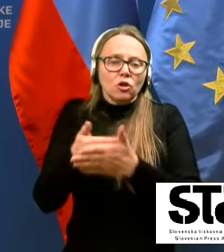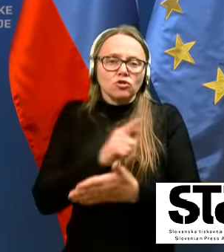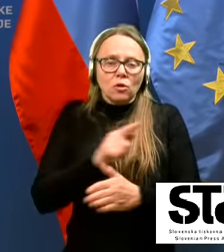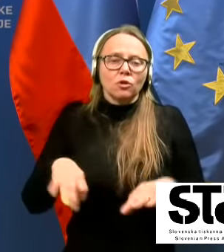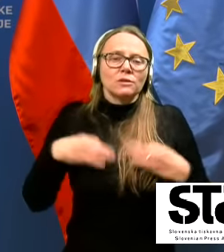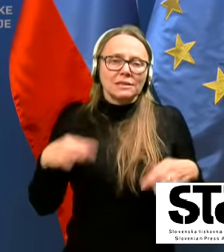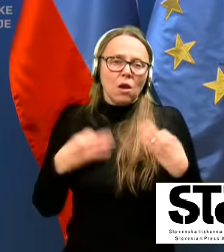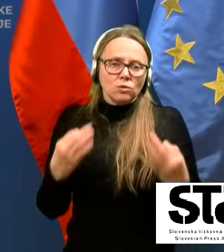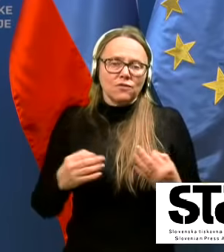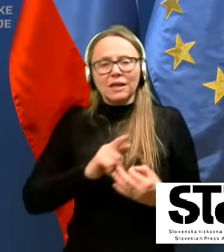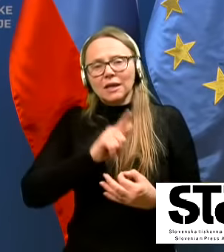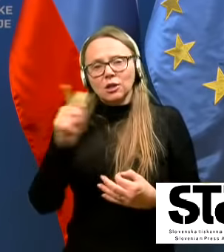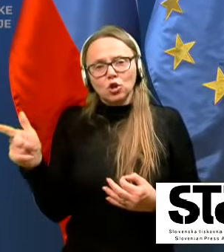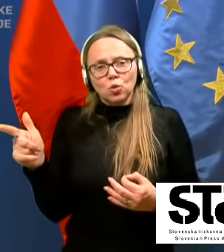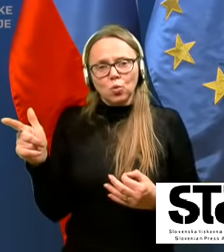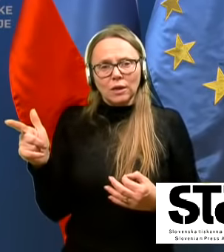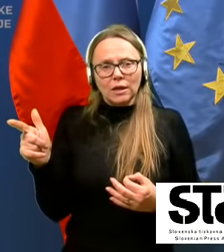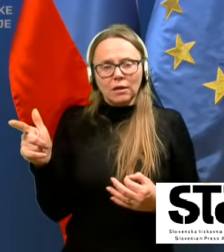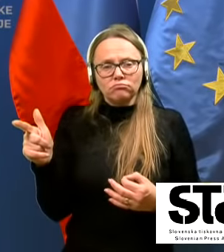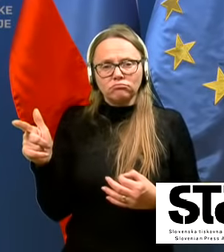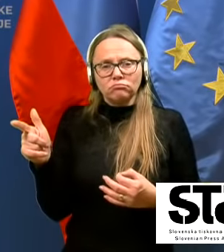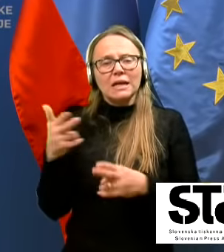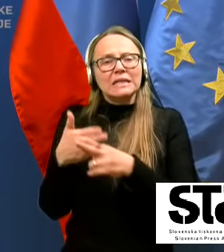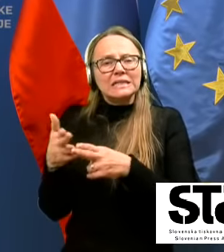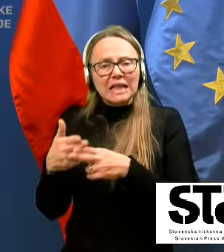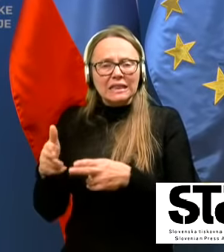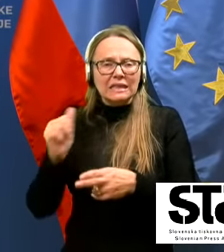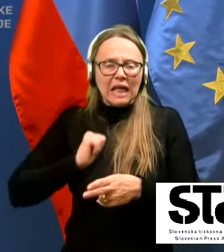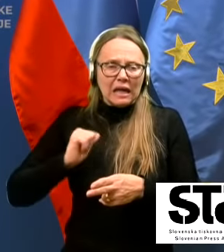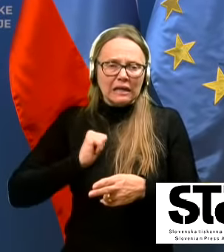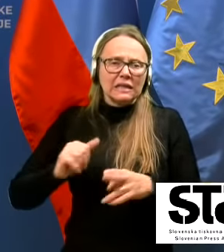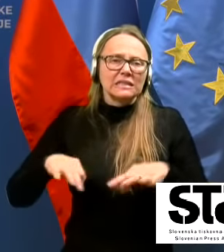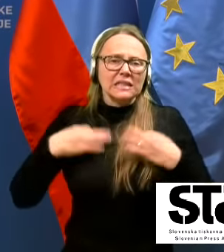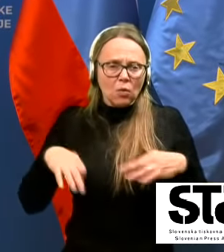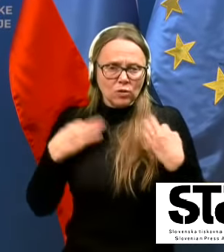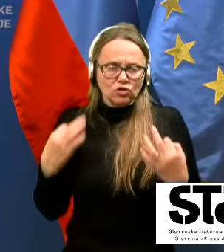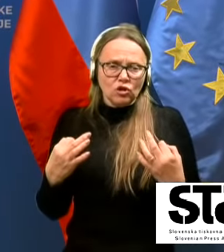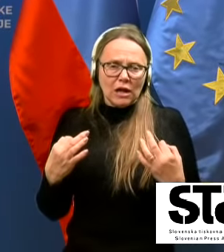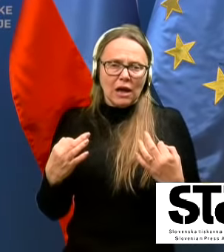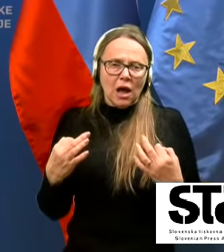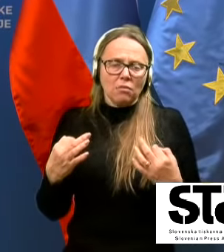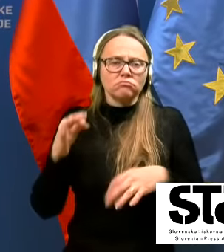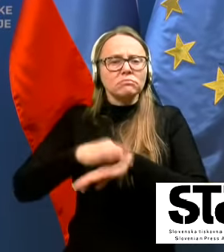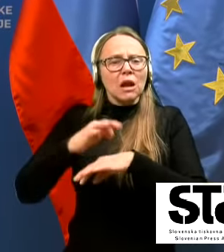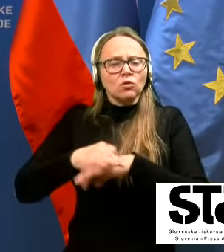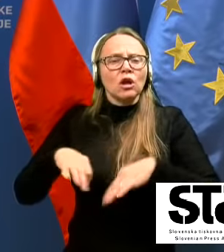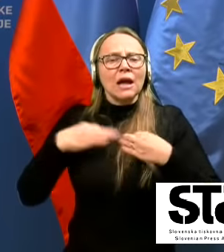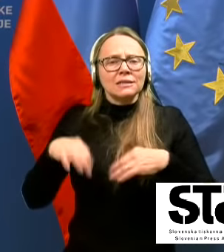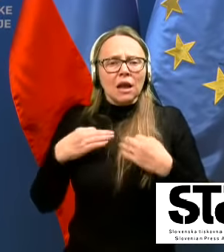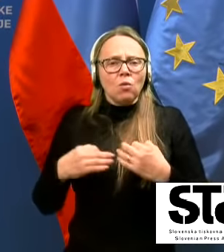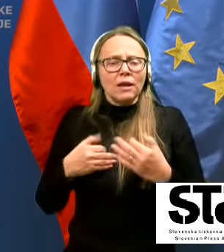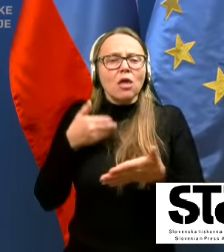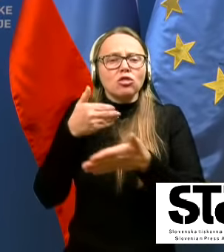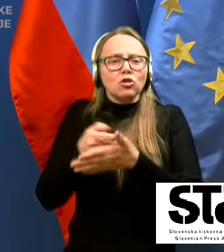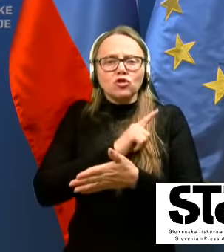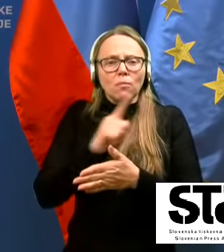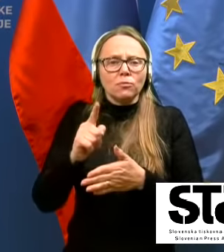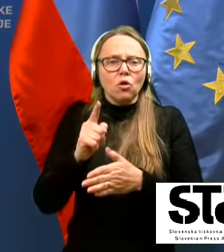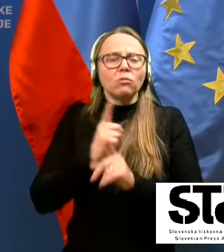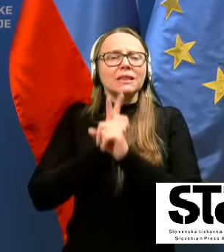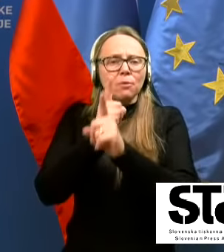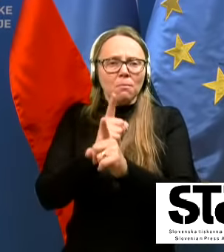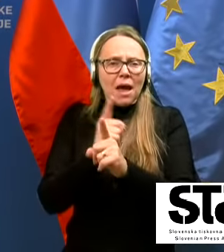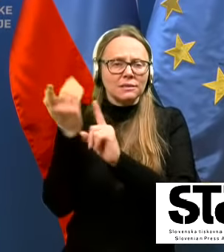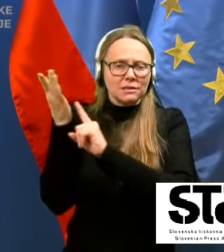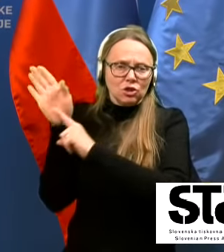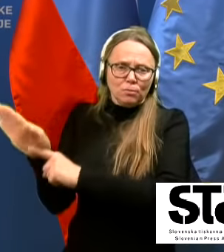zdravstvenih in drugih sanitarnih ter zdravniškega zdravljenja, dostop do diplomatskih predstavnišev, dostop do